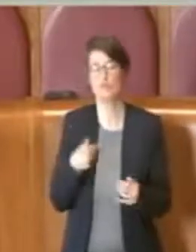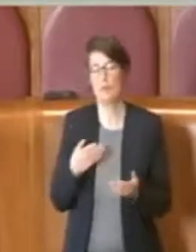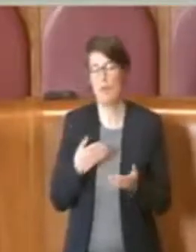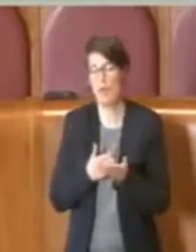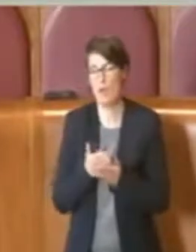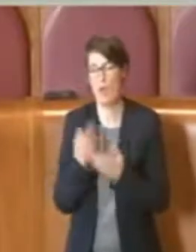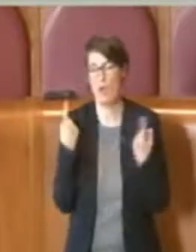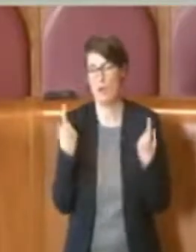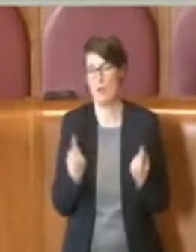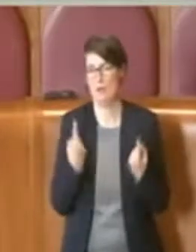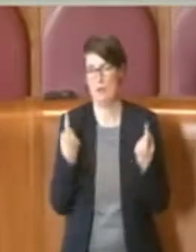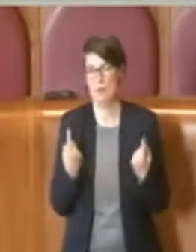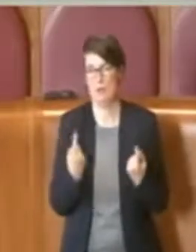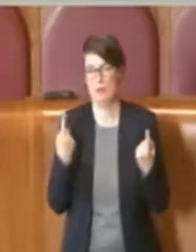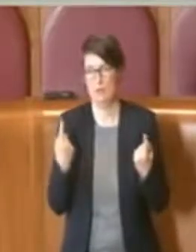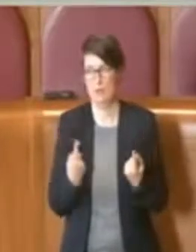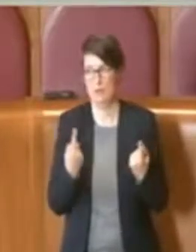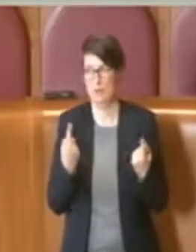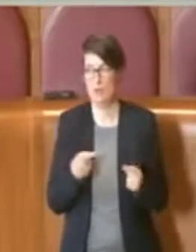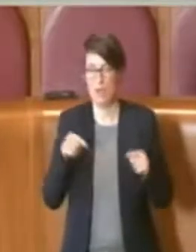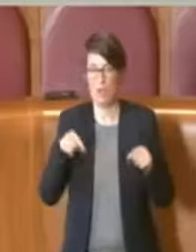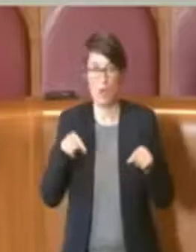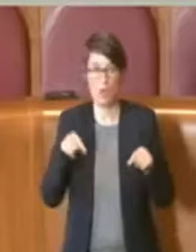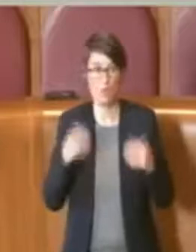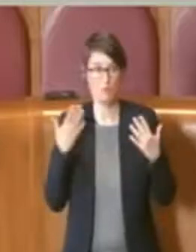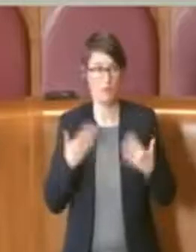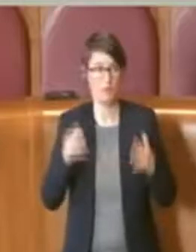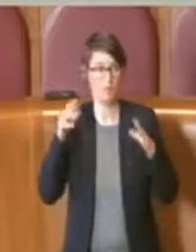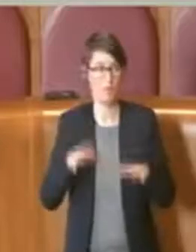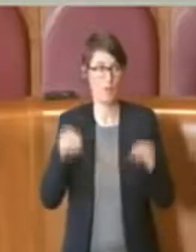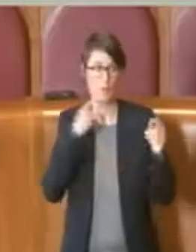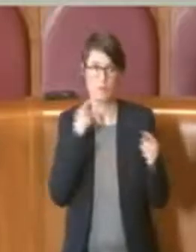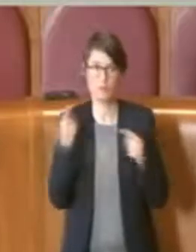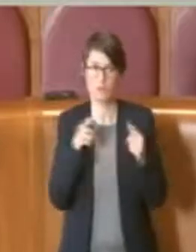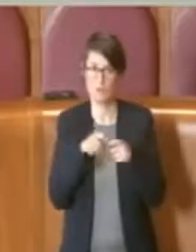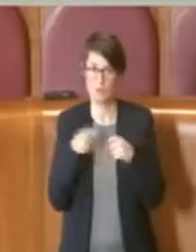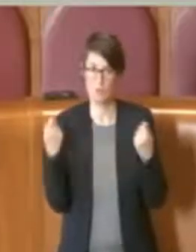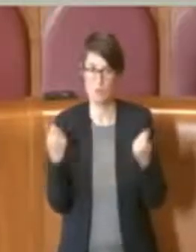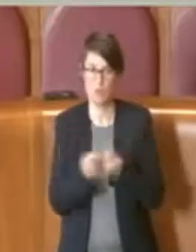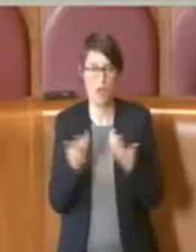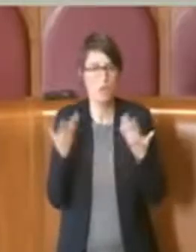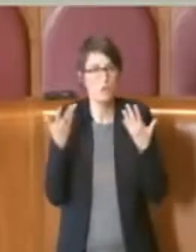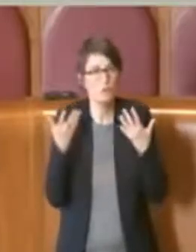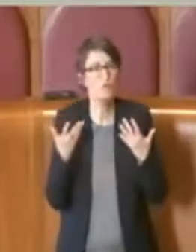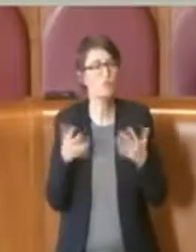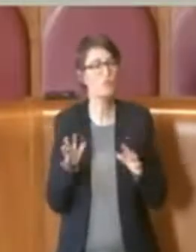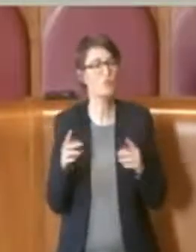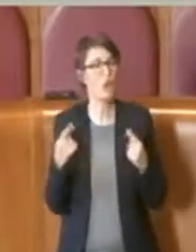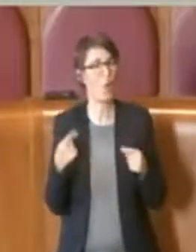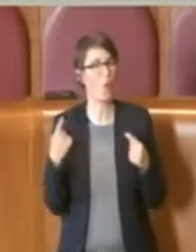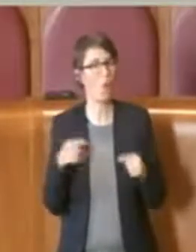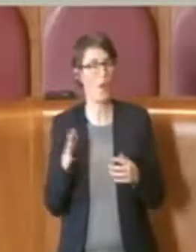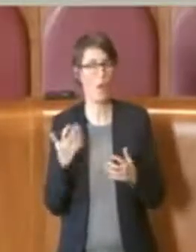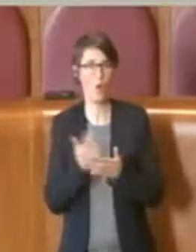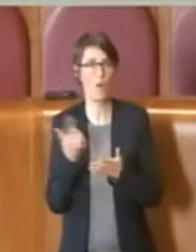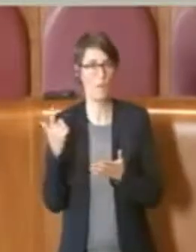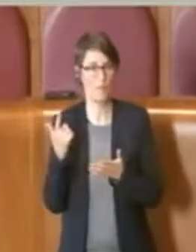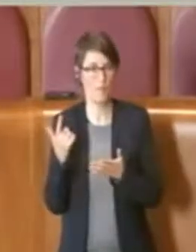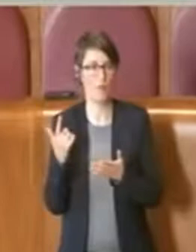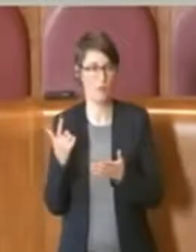anni. Oggi iniziamo questa discussione generale e questo è già un fatto molto importante.